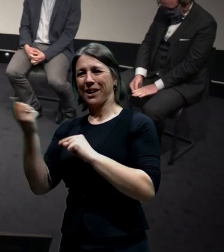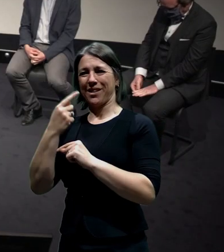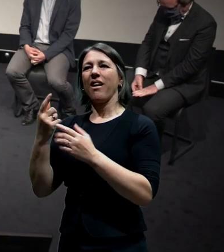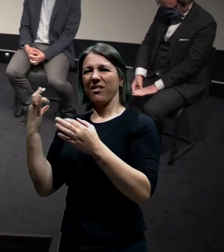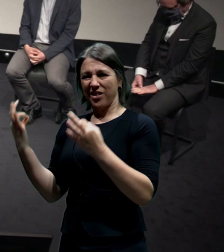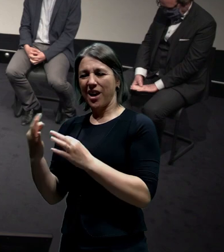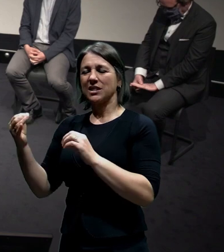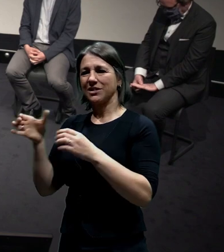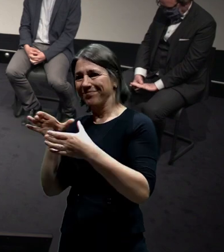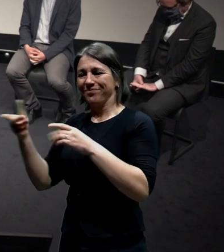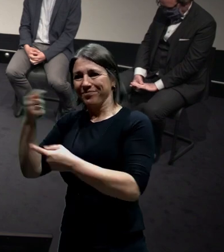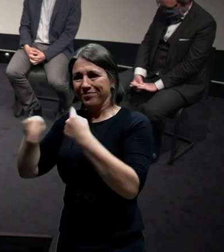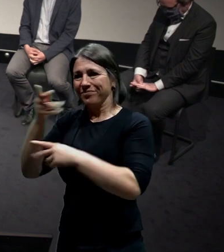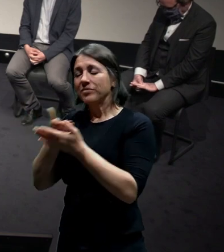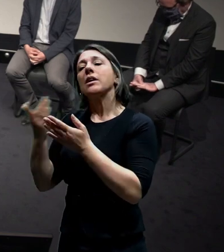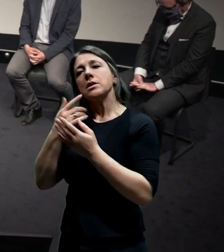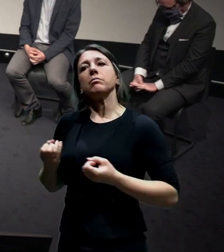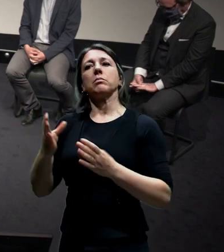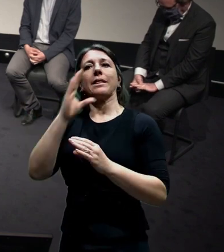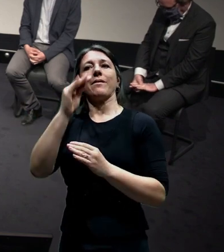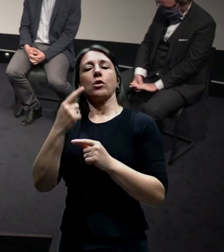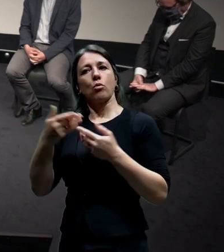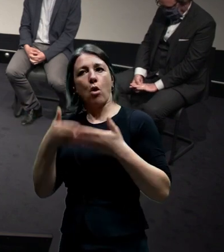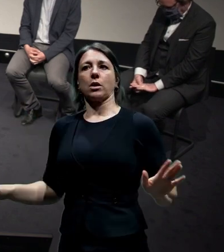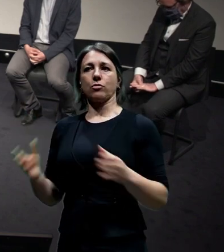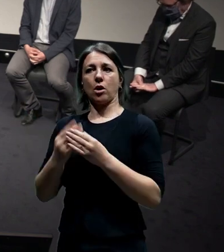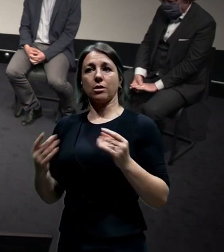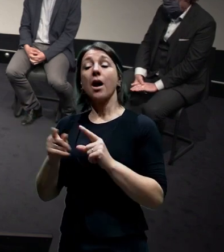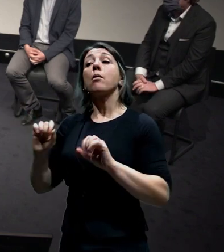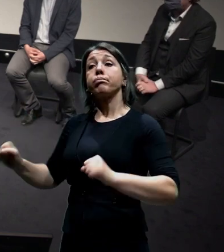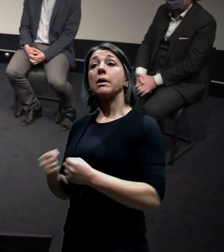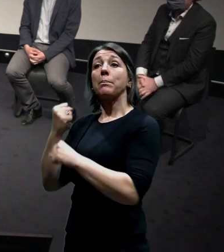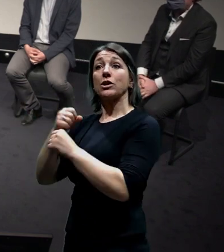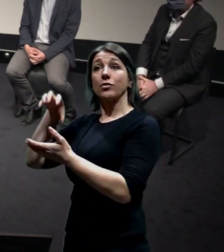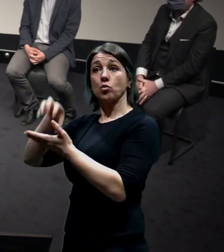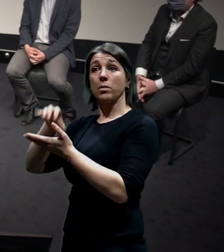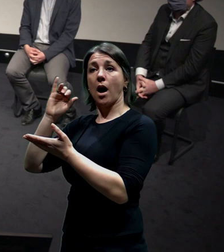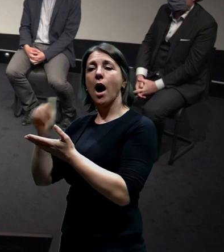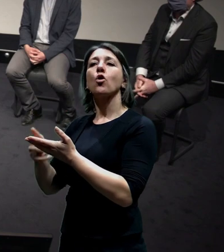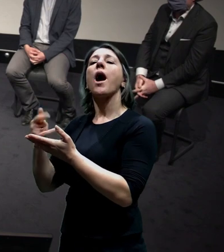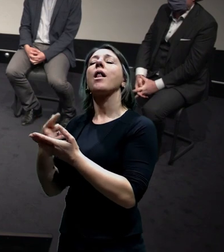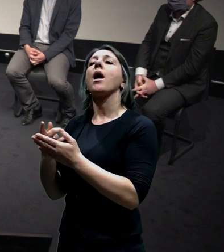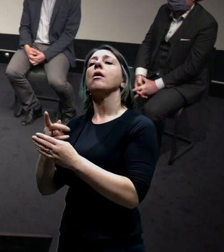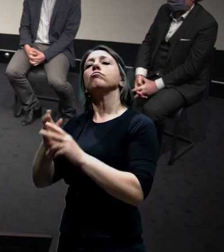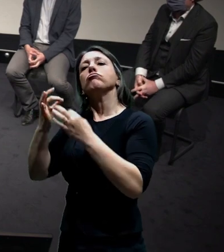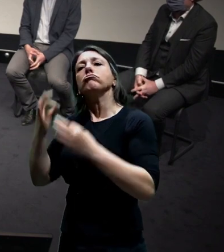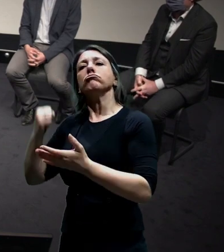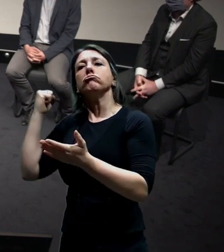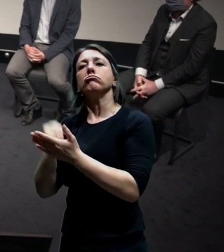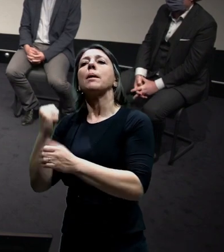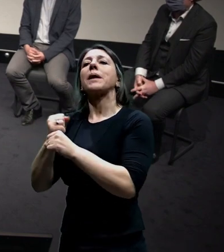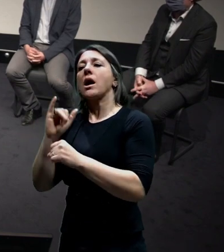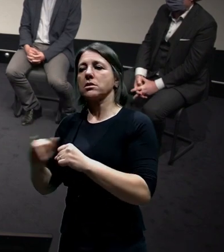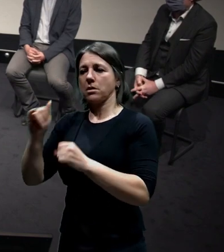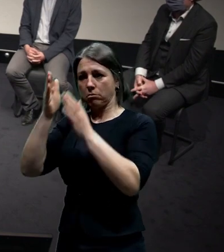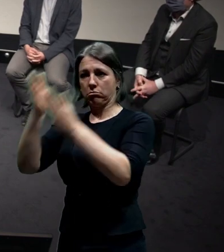to bych chtěl diváky tady tady poinformovat. Tady vlastně vzniká pracovní skupina, ale ta práce je zadaná někomu. Do ty pracovní skupiny vlastně